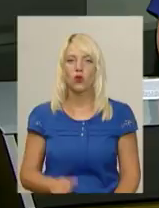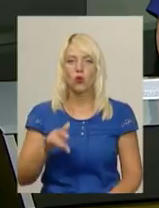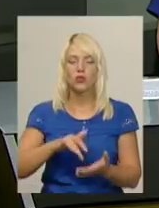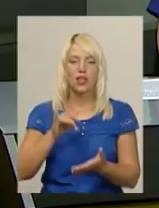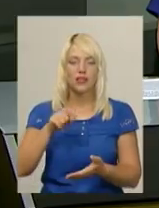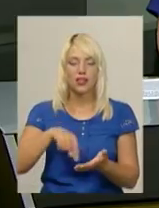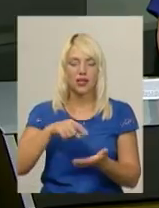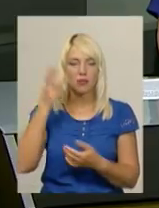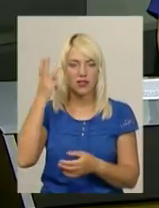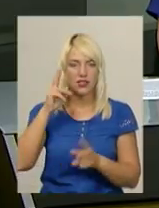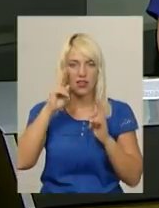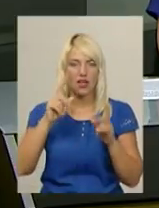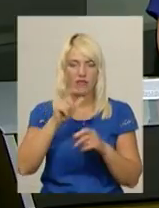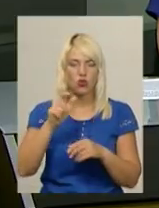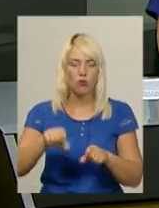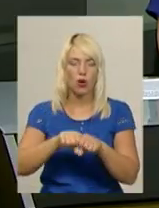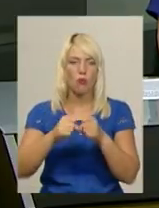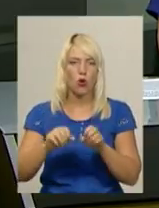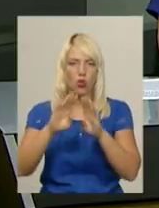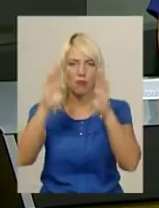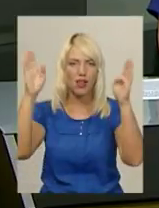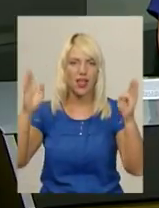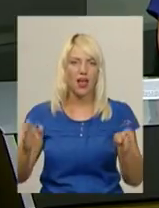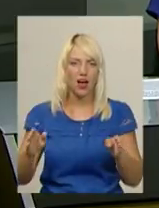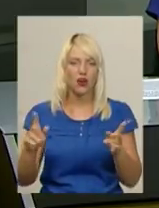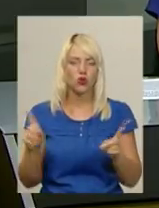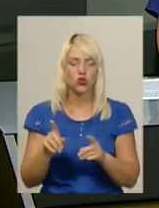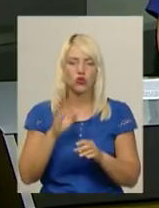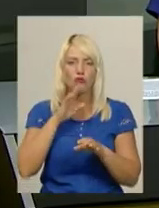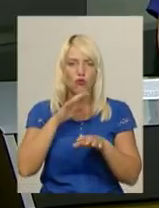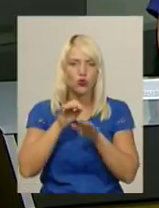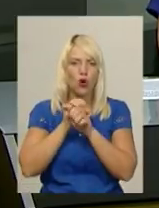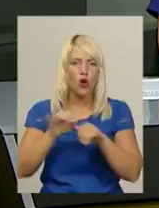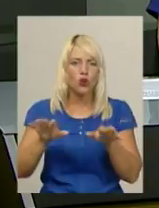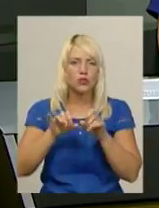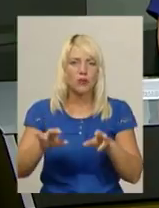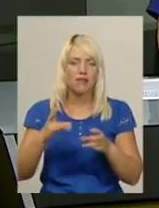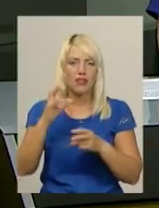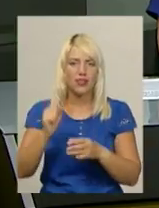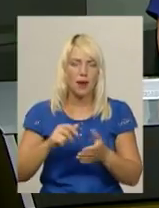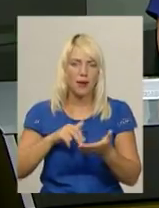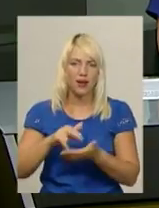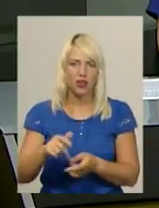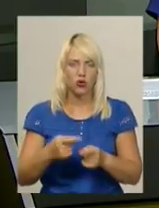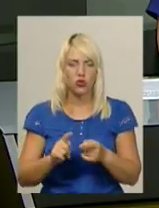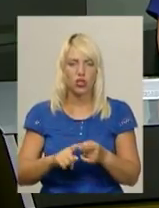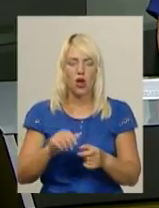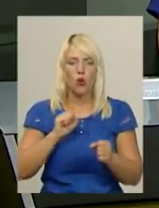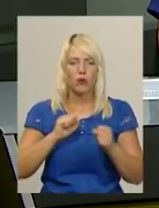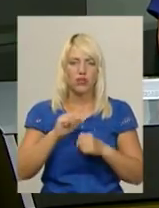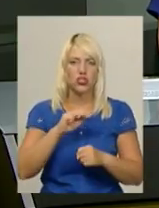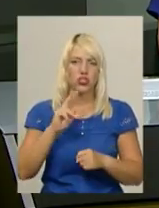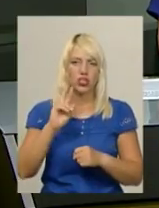центрі Хмельницького невідомі поламали арку, що розпилювала воду на перехожих. Про це повідомив начальник управління житлово-комунального